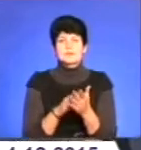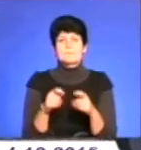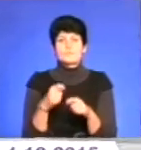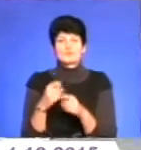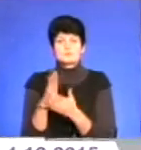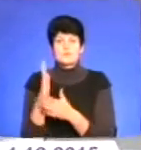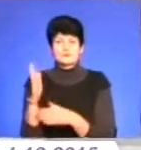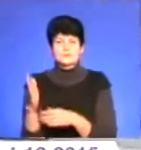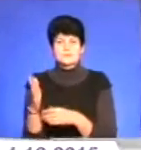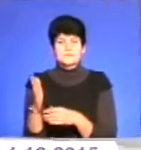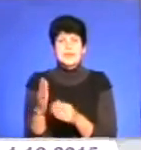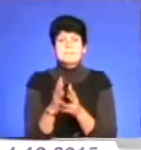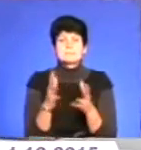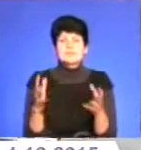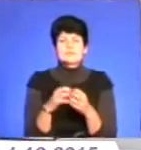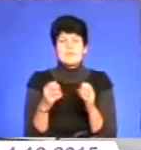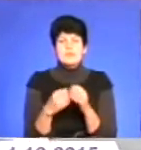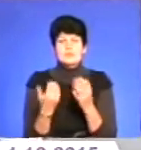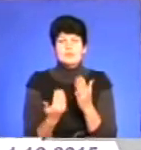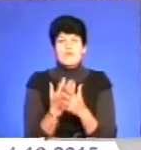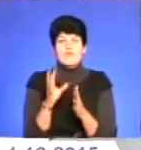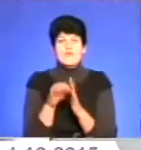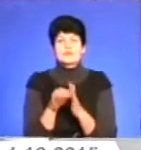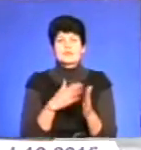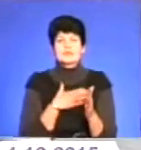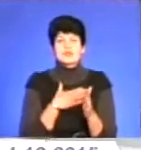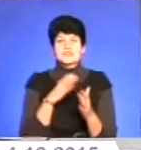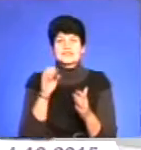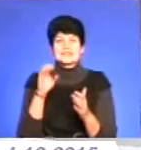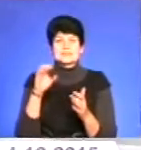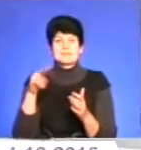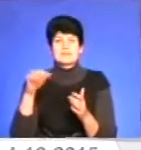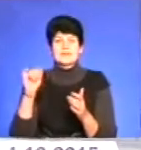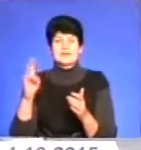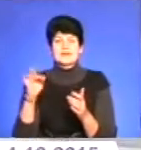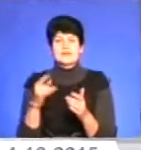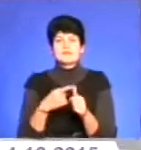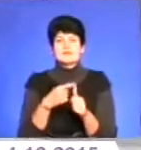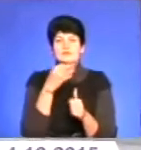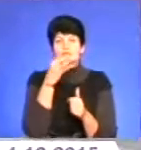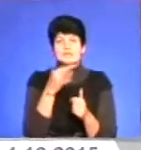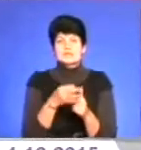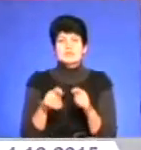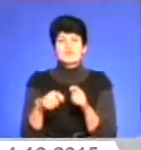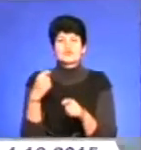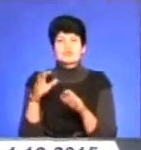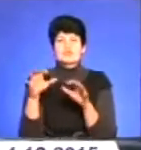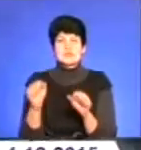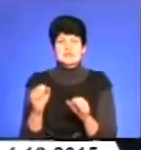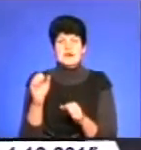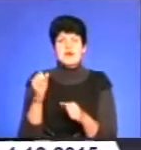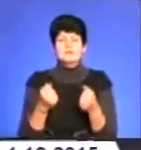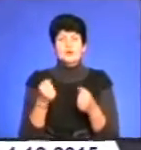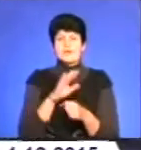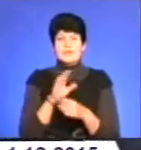бути. Найбільш проблемним нововведенням наші спікери назвали відповідальність за порушення власника авто, а не